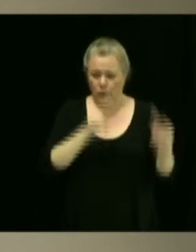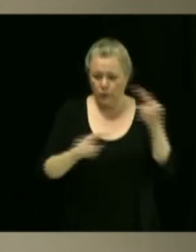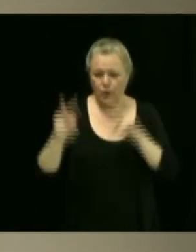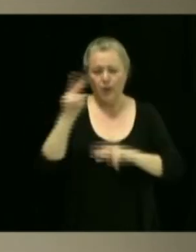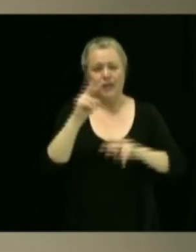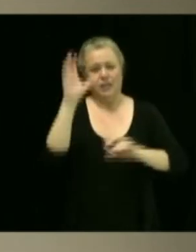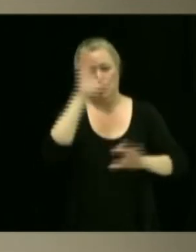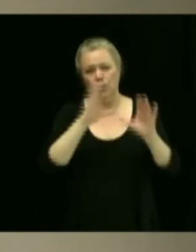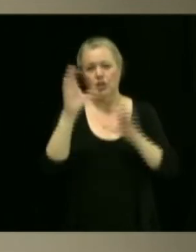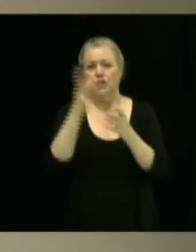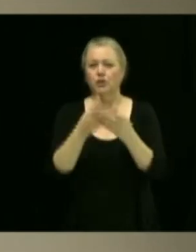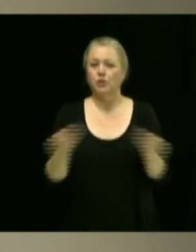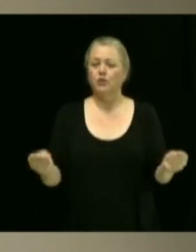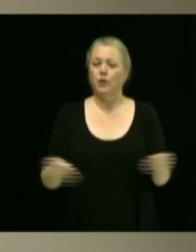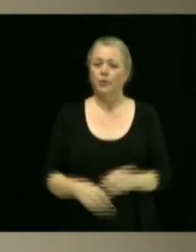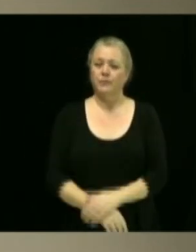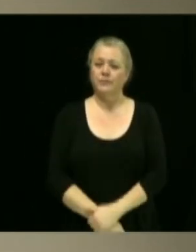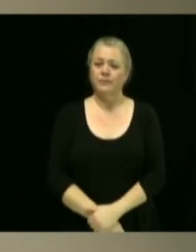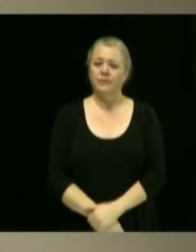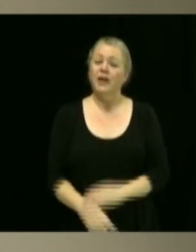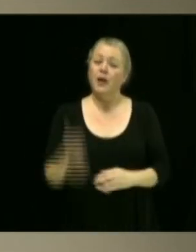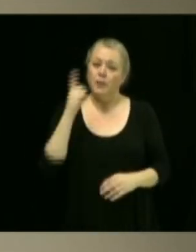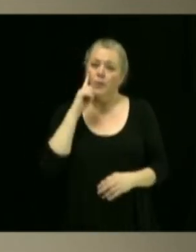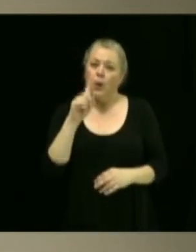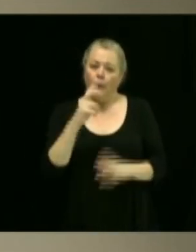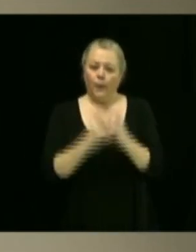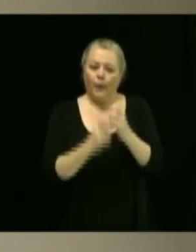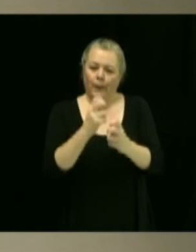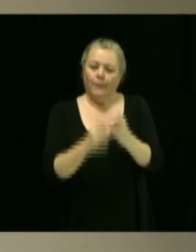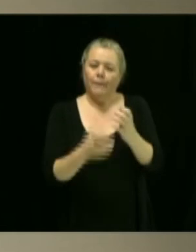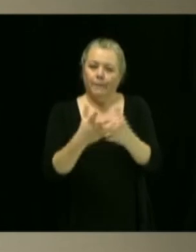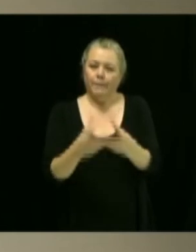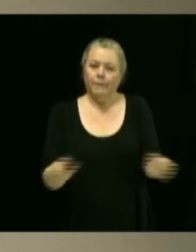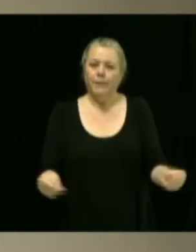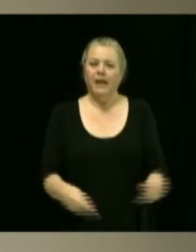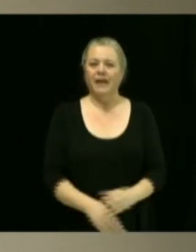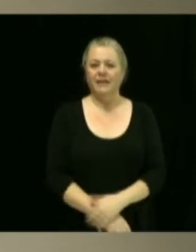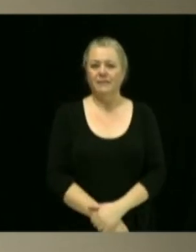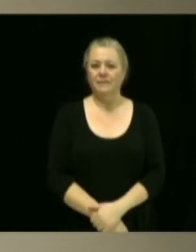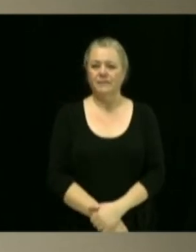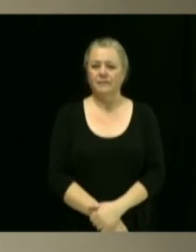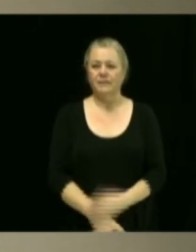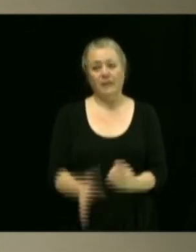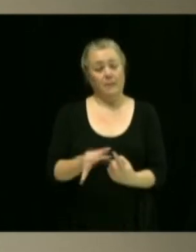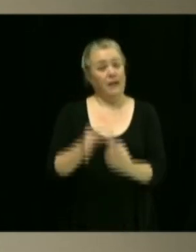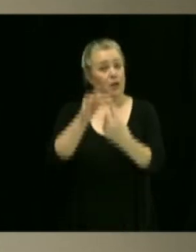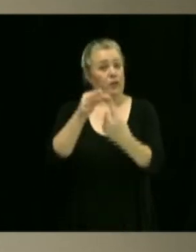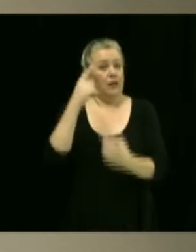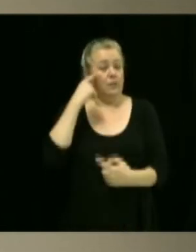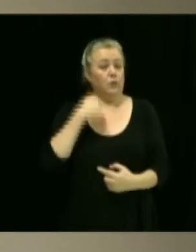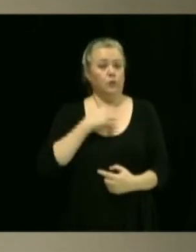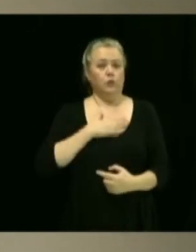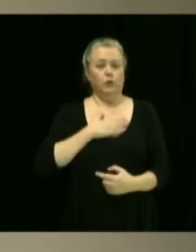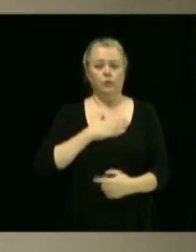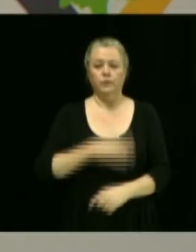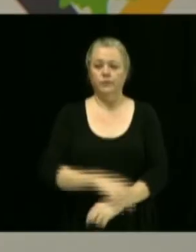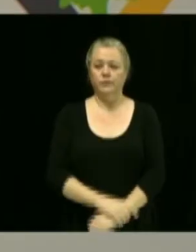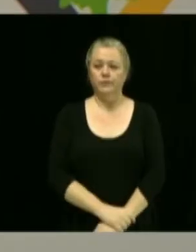on peut mettre en place pour régler ce problème qui est prioritaire pour tout le conseil.